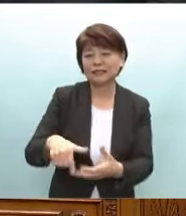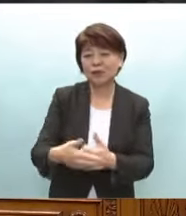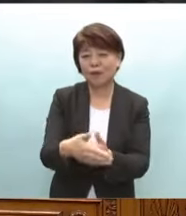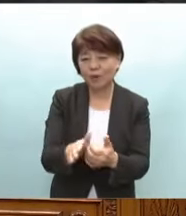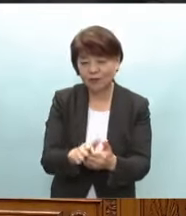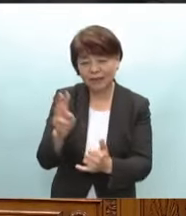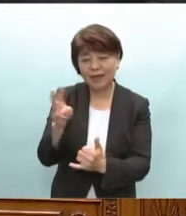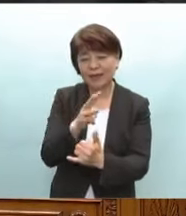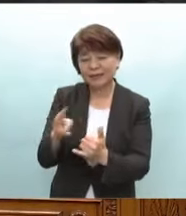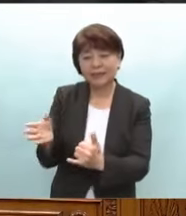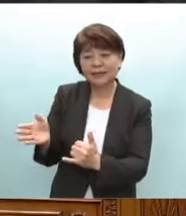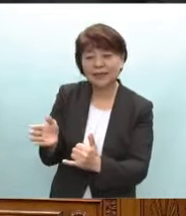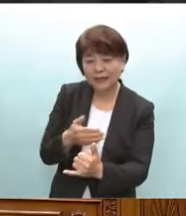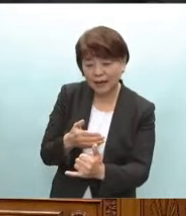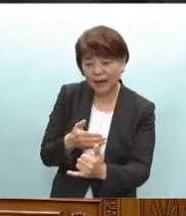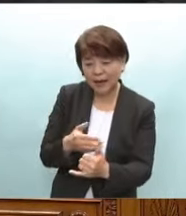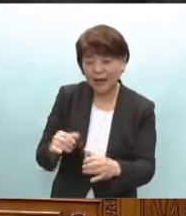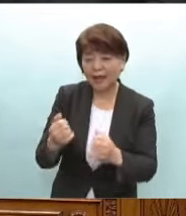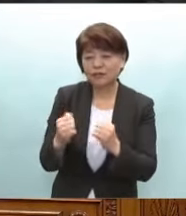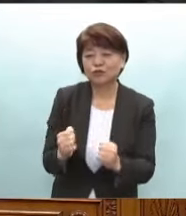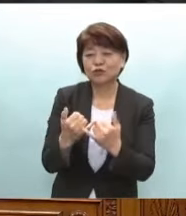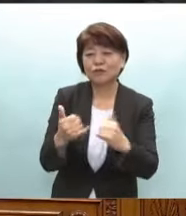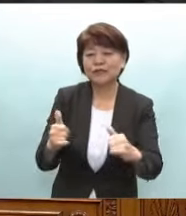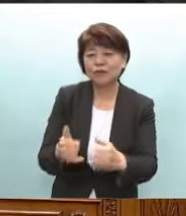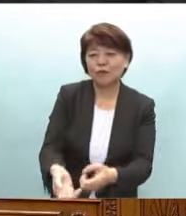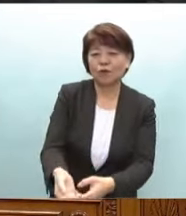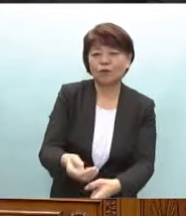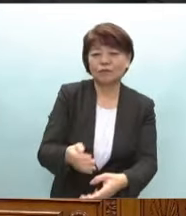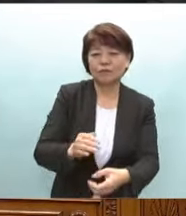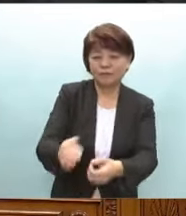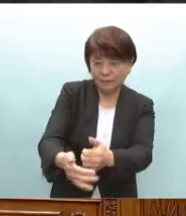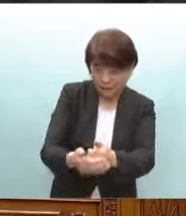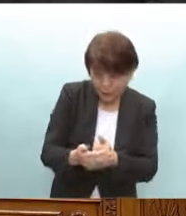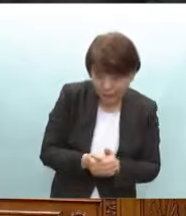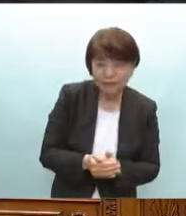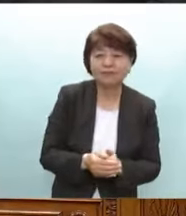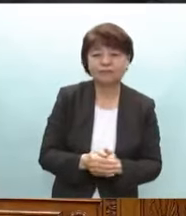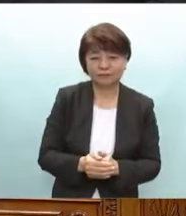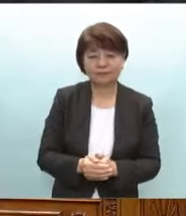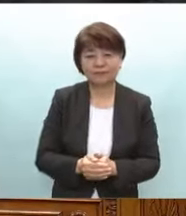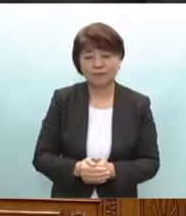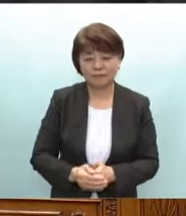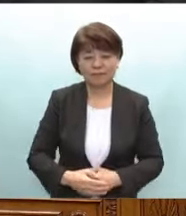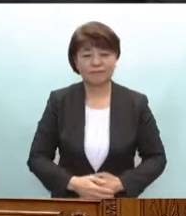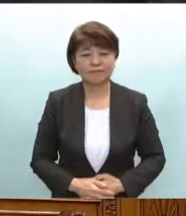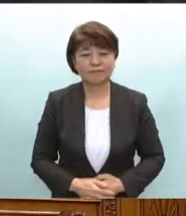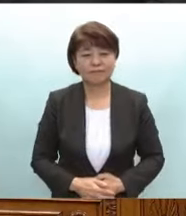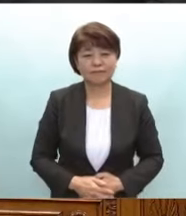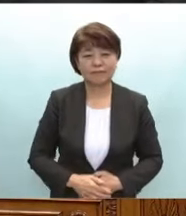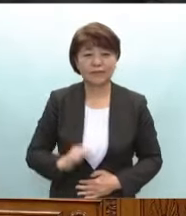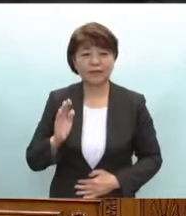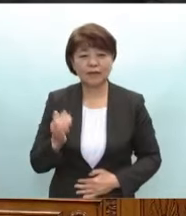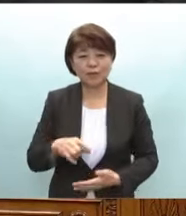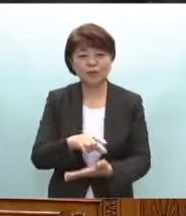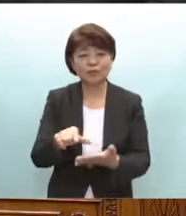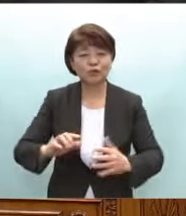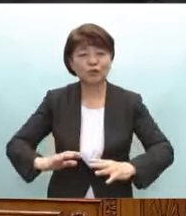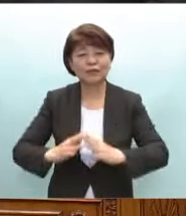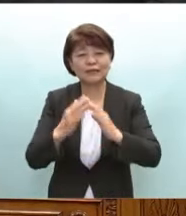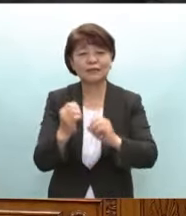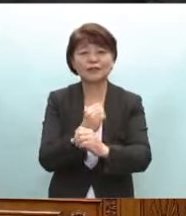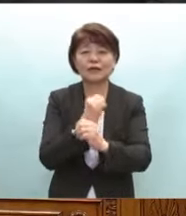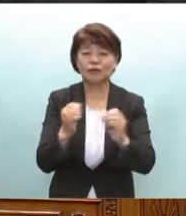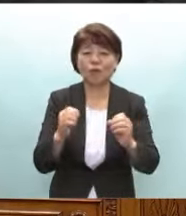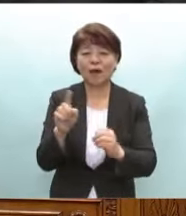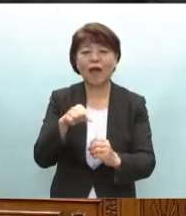域住民を助けるヒーローであります車中泊をしながら道路の復旧にある方々もおられますしかし地元の建設産